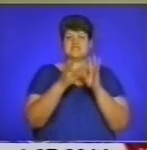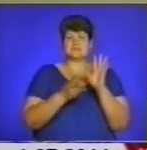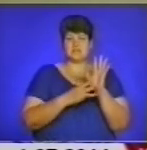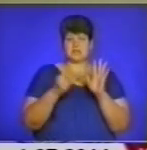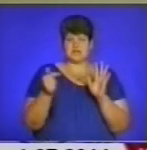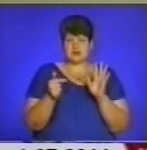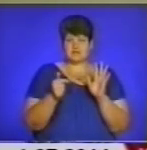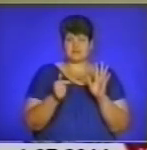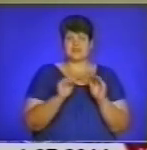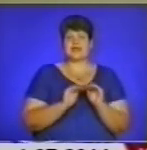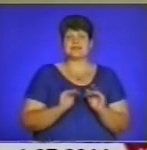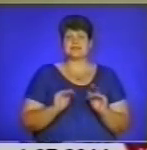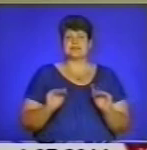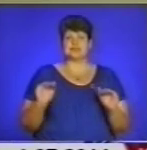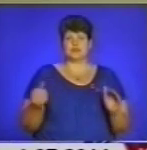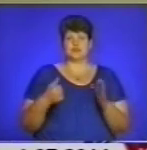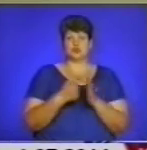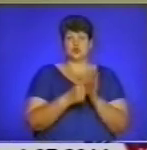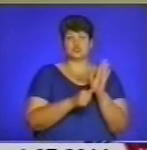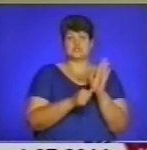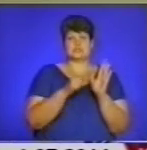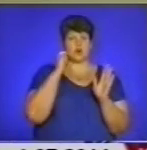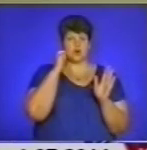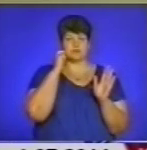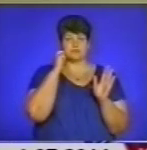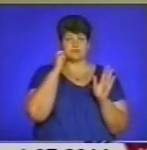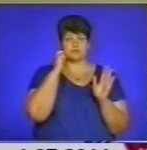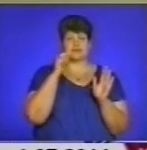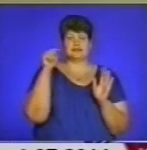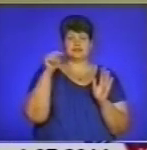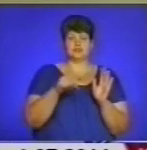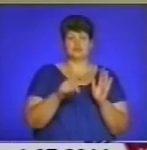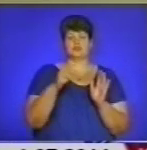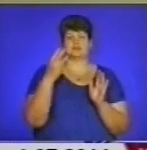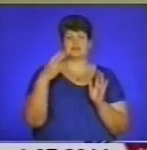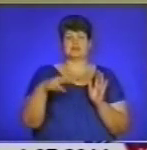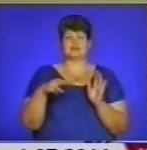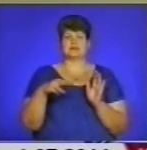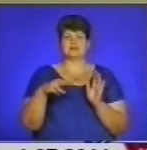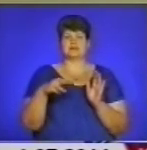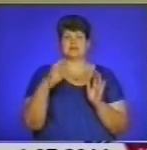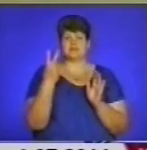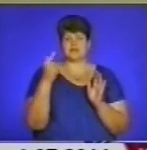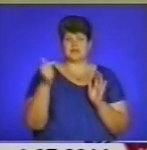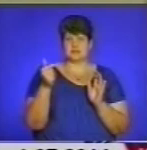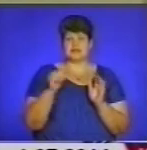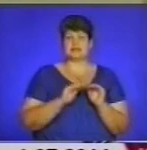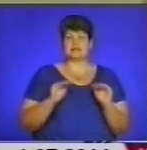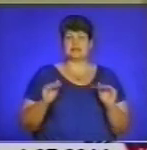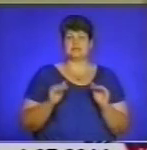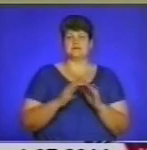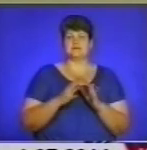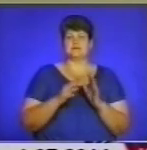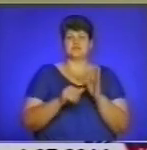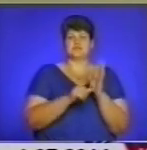на дітей до 6 років – 1032 гривні, і на дітей від 6